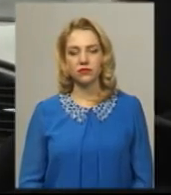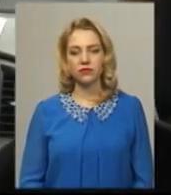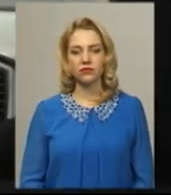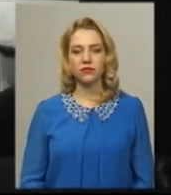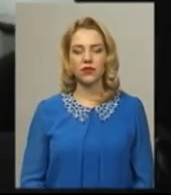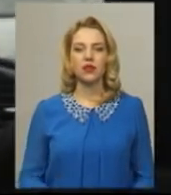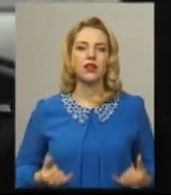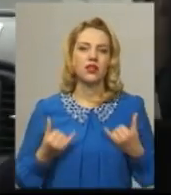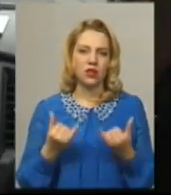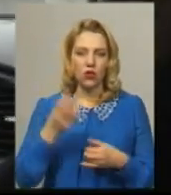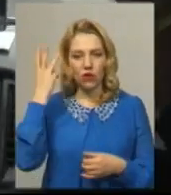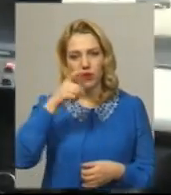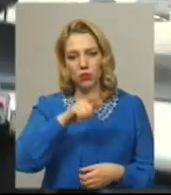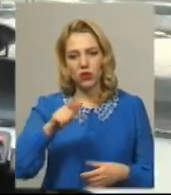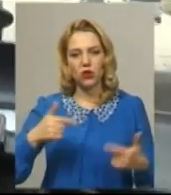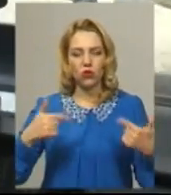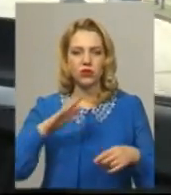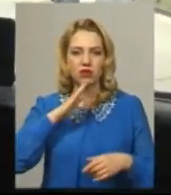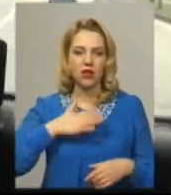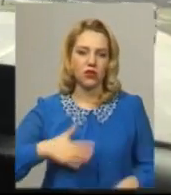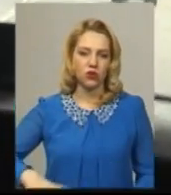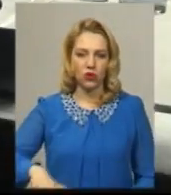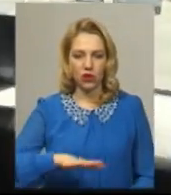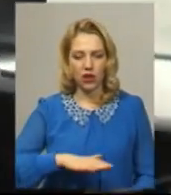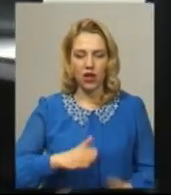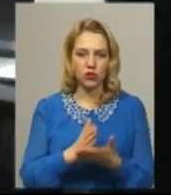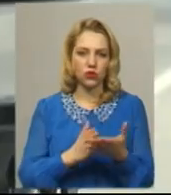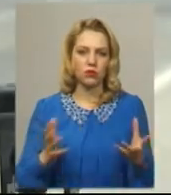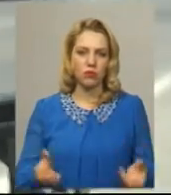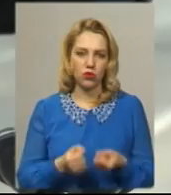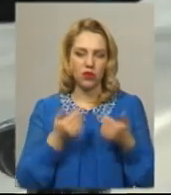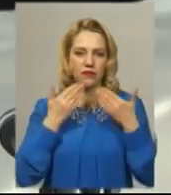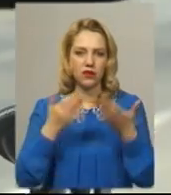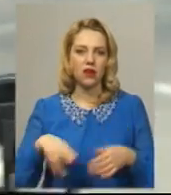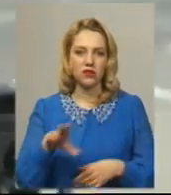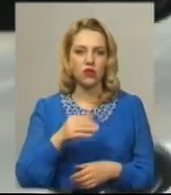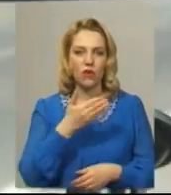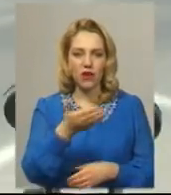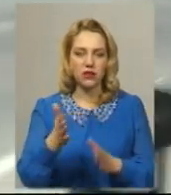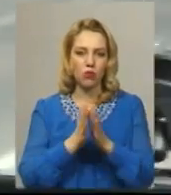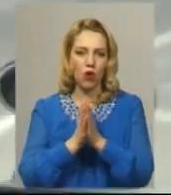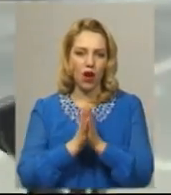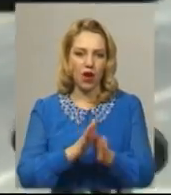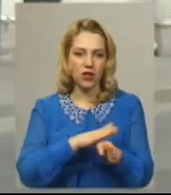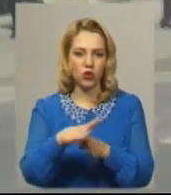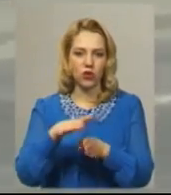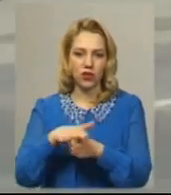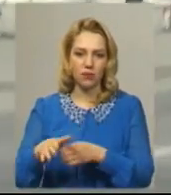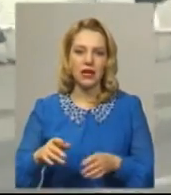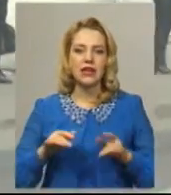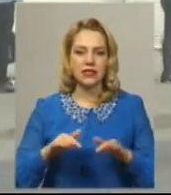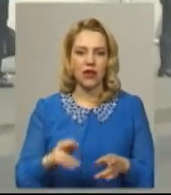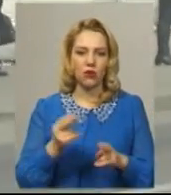Шановні подоляни та гості нашого краю, Служба порятунку звертається до вас із проханням дотримуватися заходів